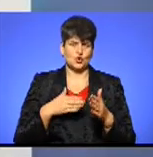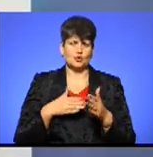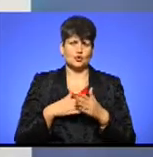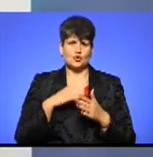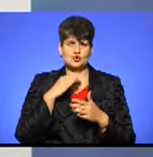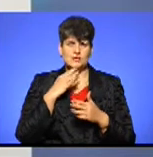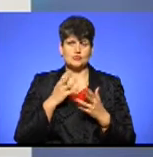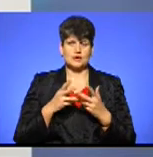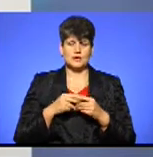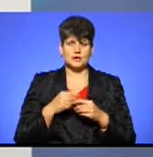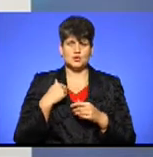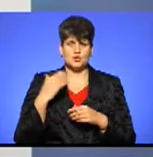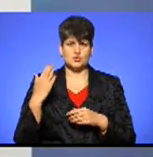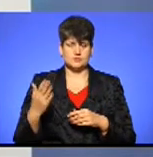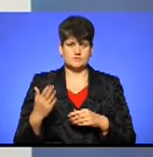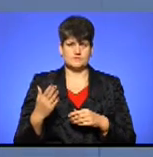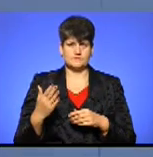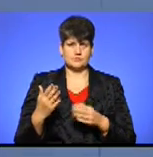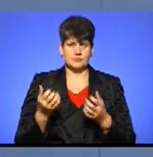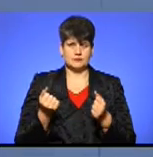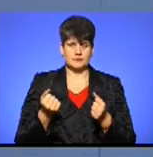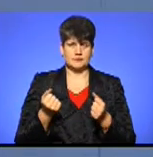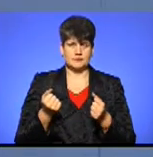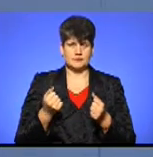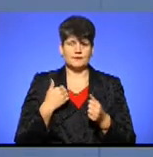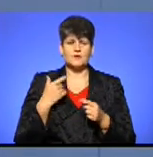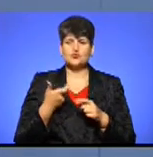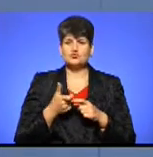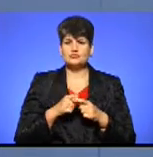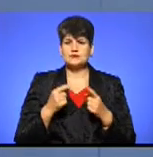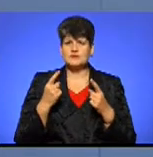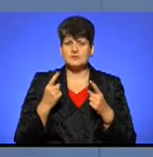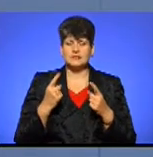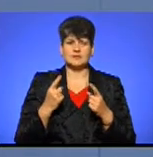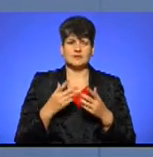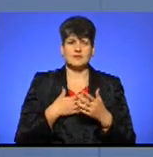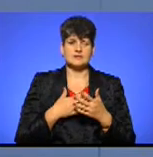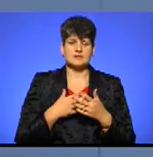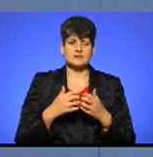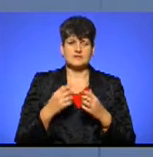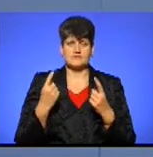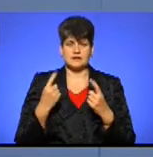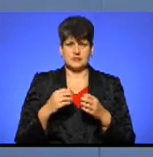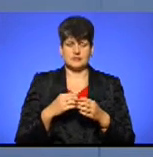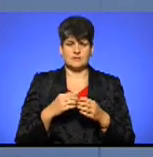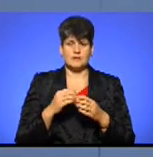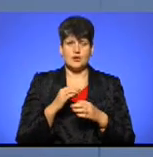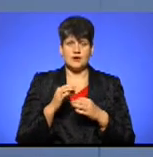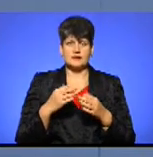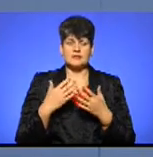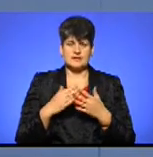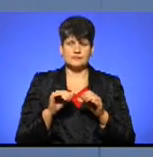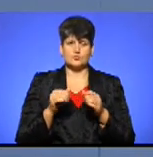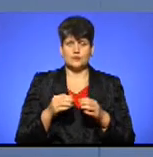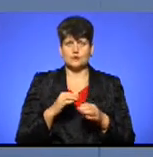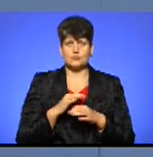далі і отримати фінансування? Дуже активність спостерігається серед великих проєктів. Вона вже набрала, є сформовані проєкти,